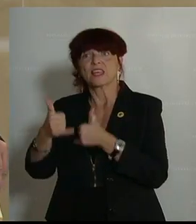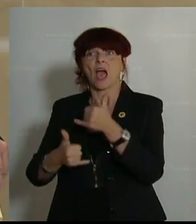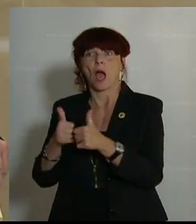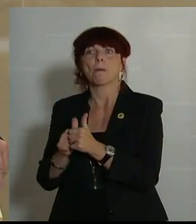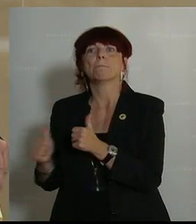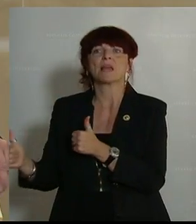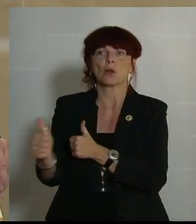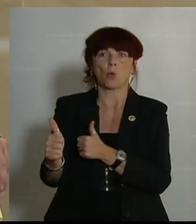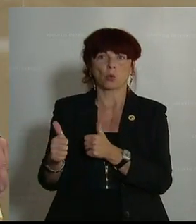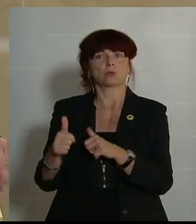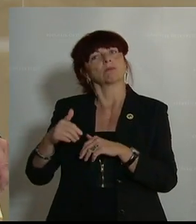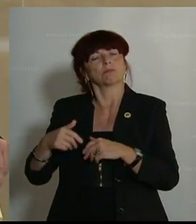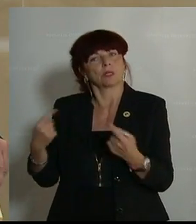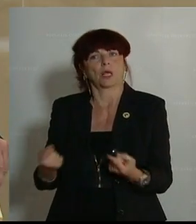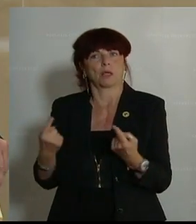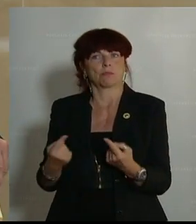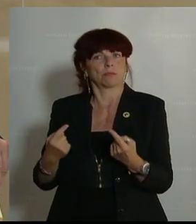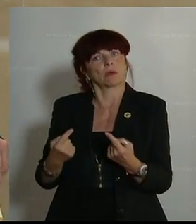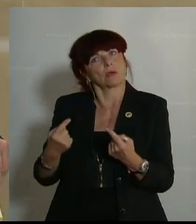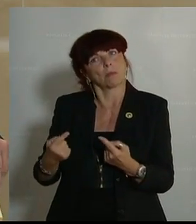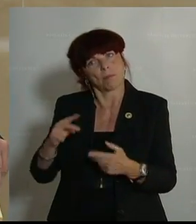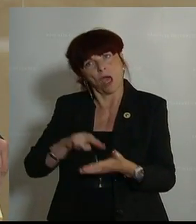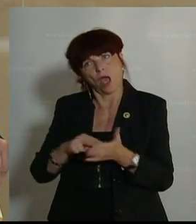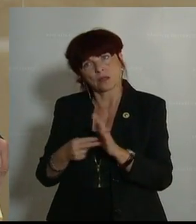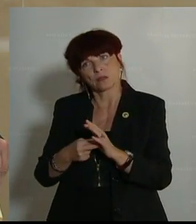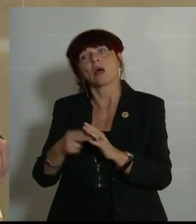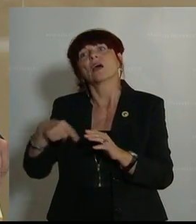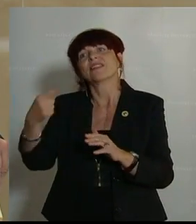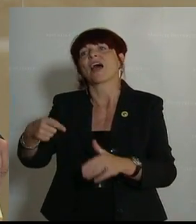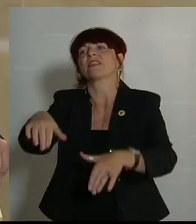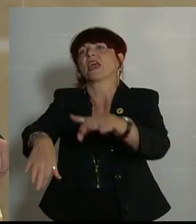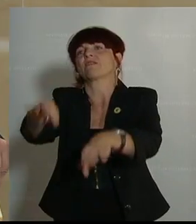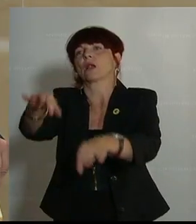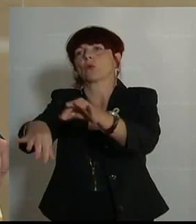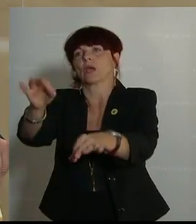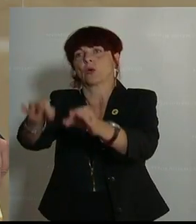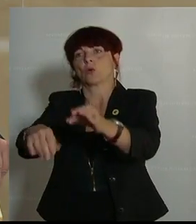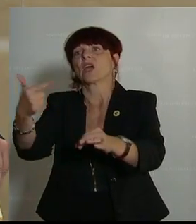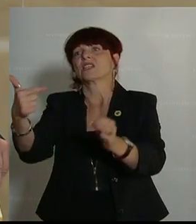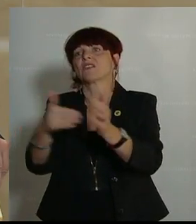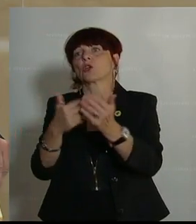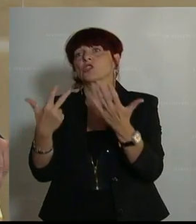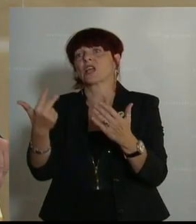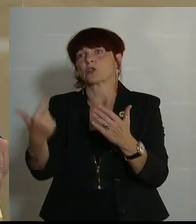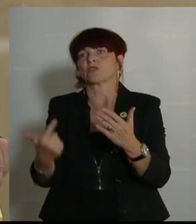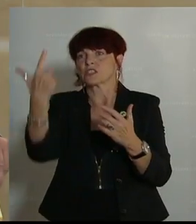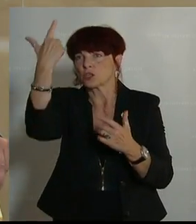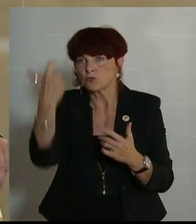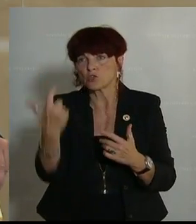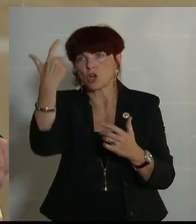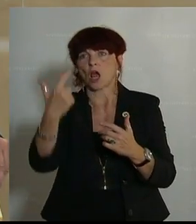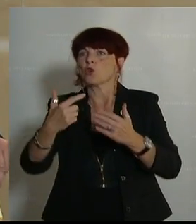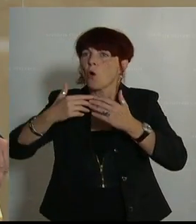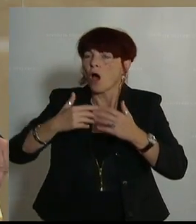ist grundsätzlich dann auch die Evaluierung nachher vorgesehen, bevor der Vollbetrieb dann im Jahr 2023 läuft. Ich würde bitten,